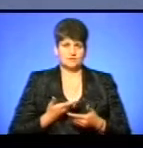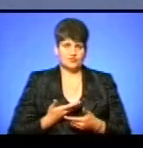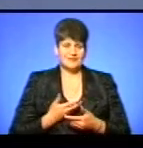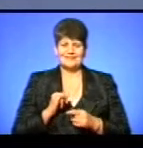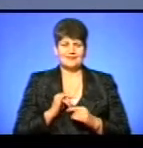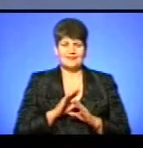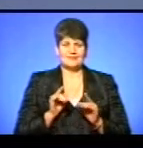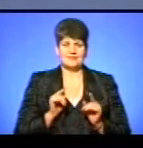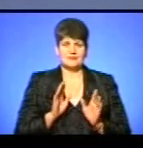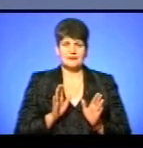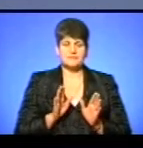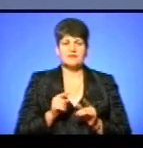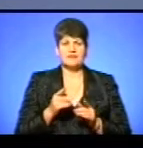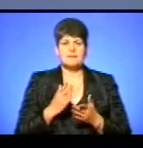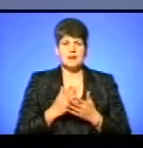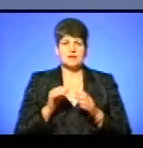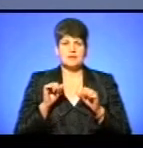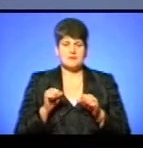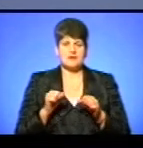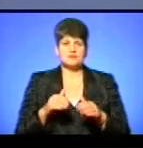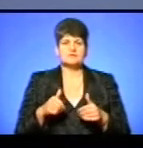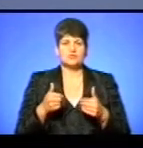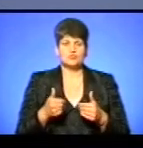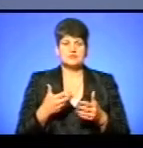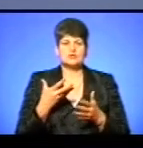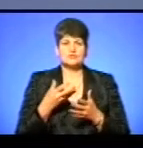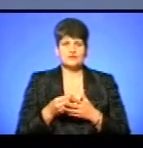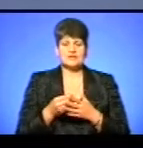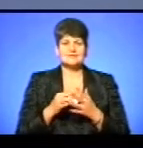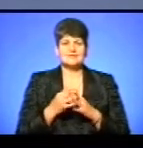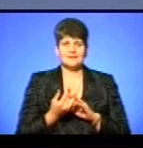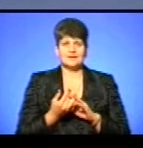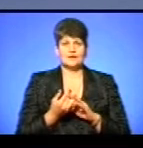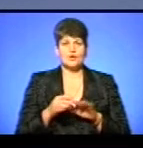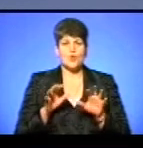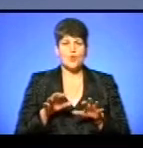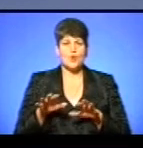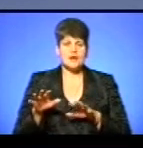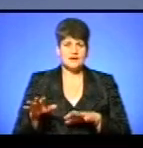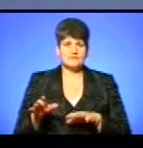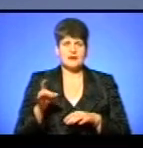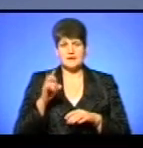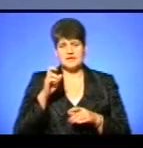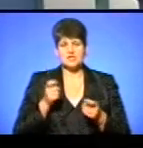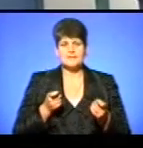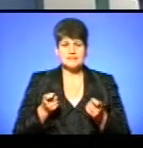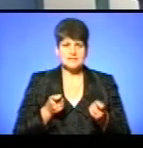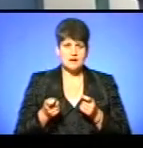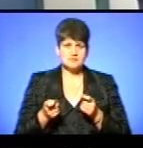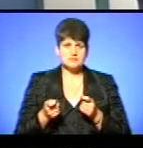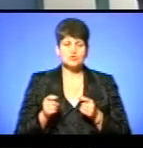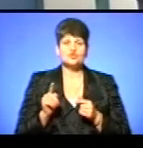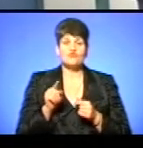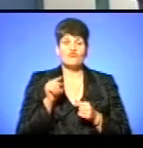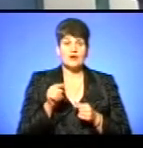тільки. Ви маєте право звернутися до своїх сільських, селищних голів, голів райдержадміністрації, що